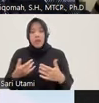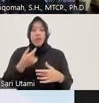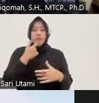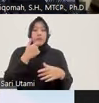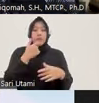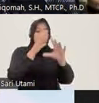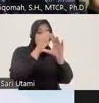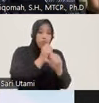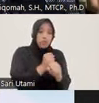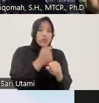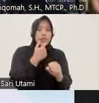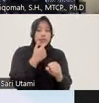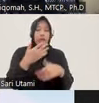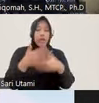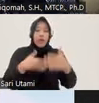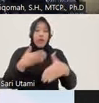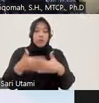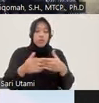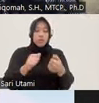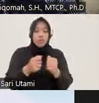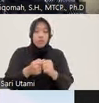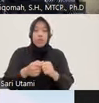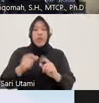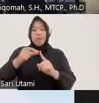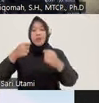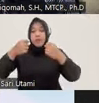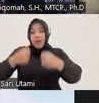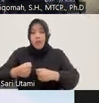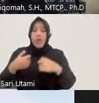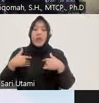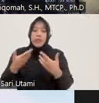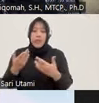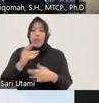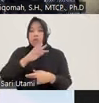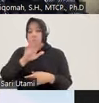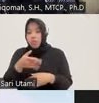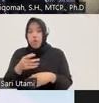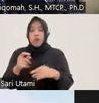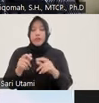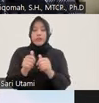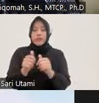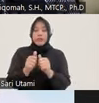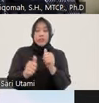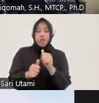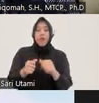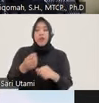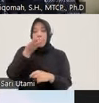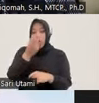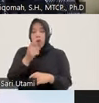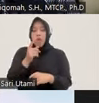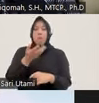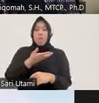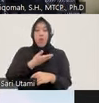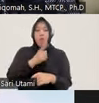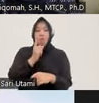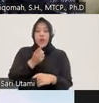pada tindak pidana ringan saja kemudian belum semua jajaran satres narkoba menerapkan keadilan restoratif dalam